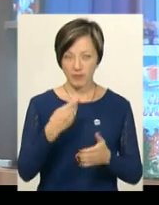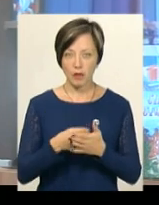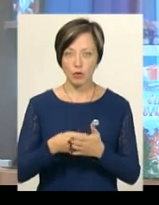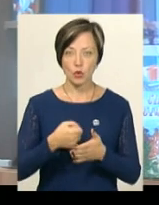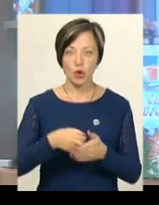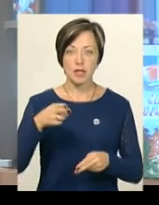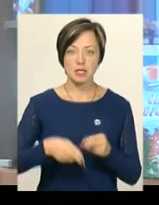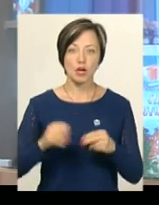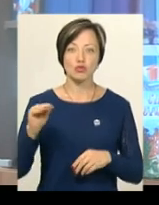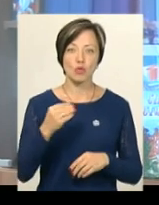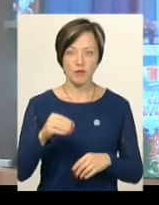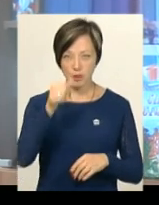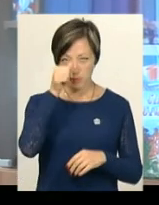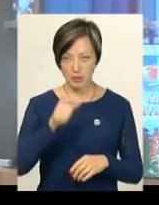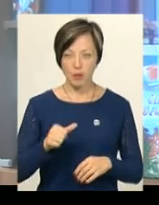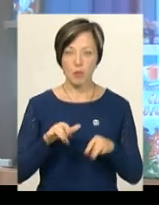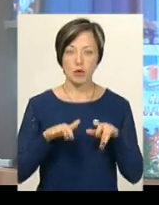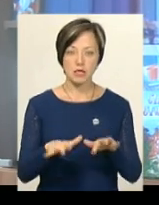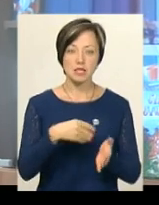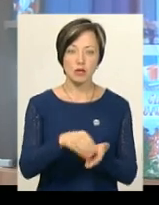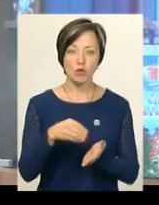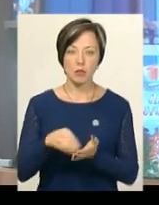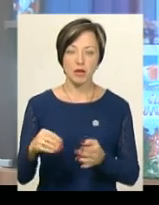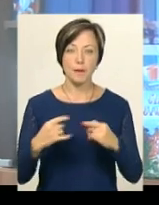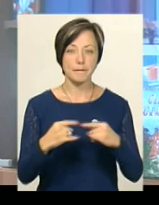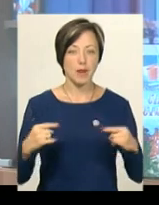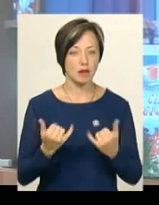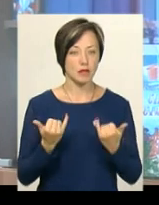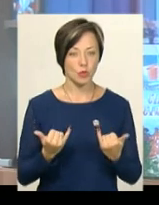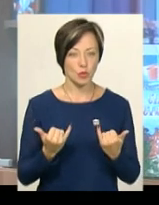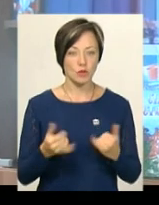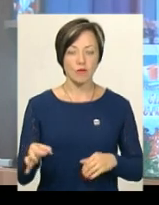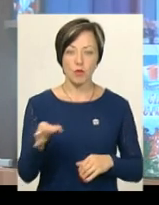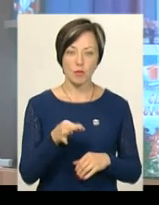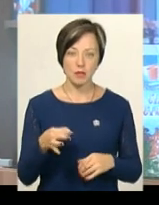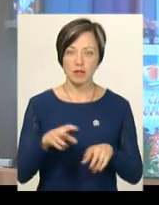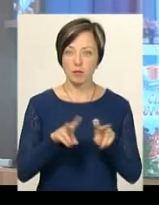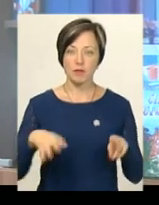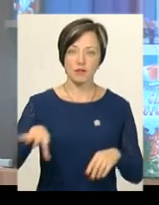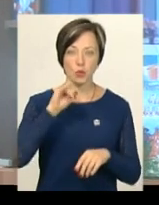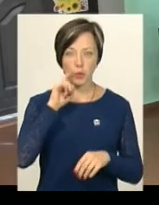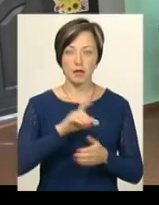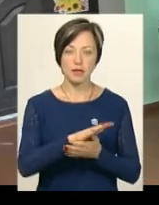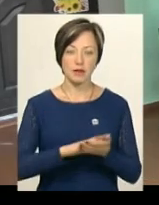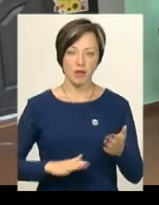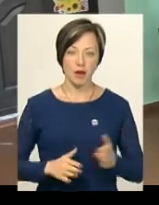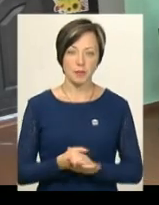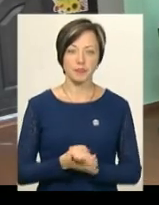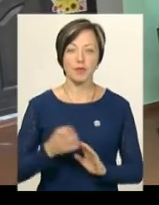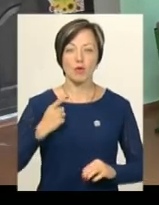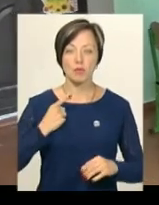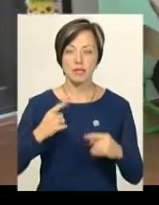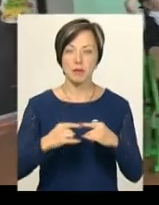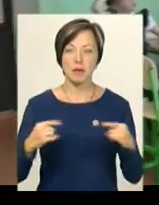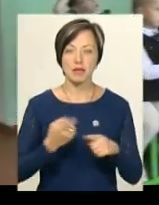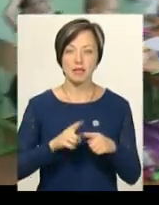кінця жовтня місяця, і тому процес закупівлі парт на сьогодні в області, як і в усій Україні, триває. Нагадаю, одномісні